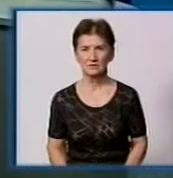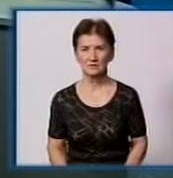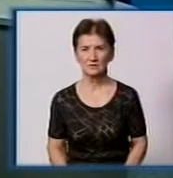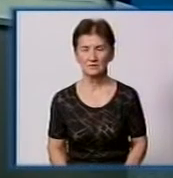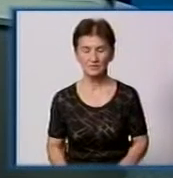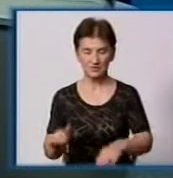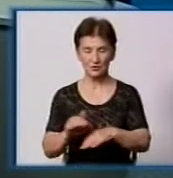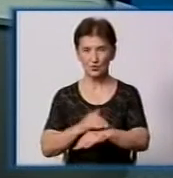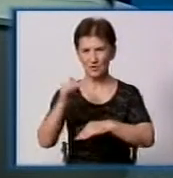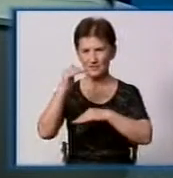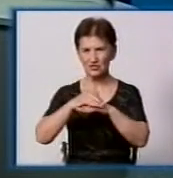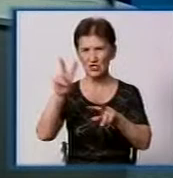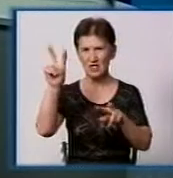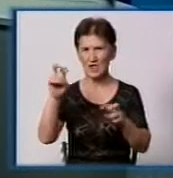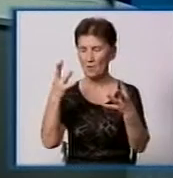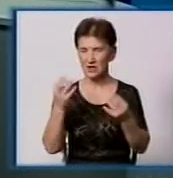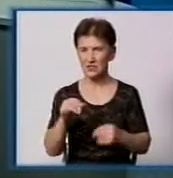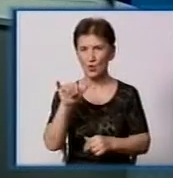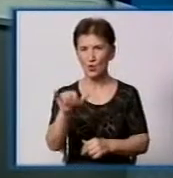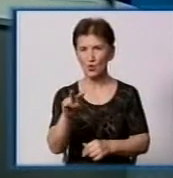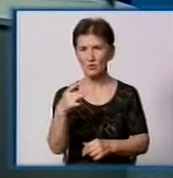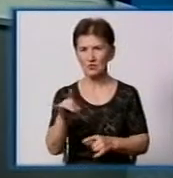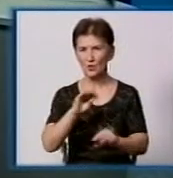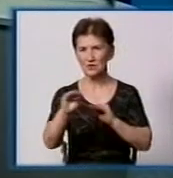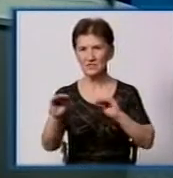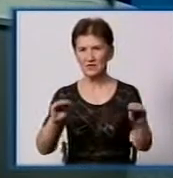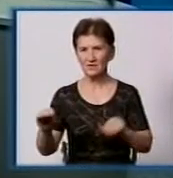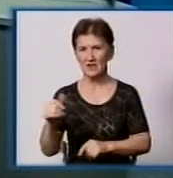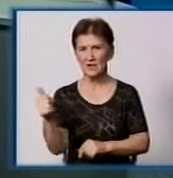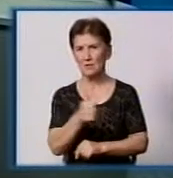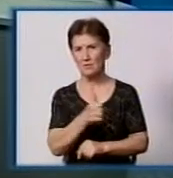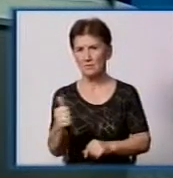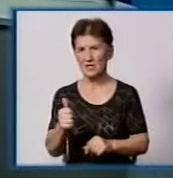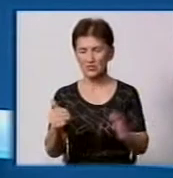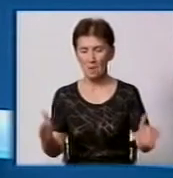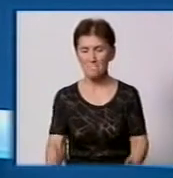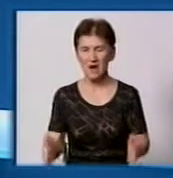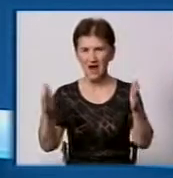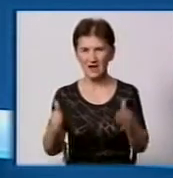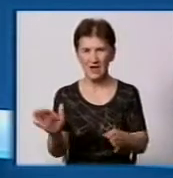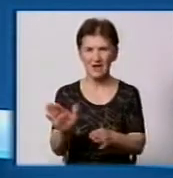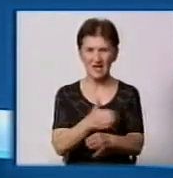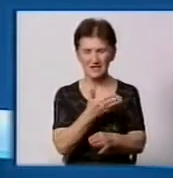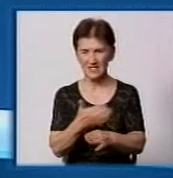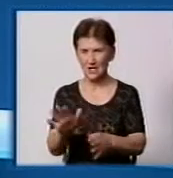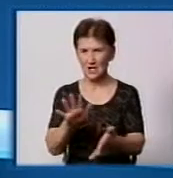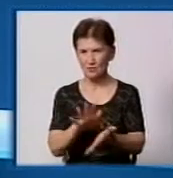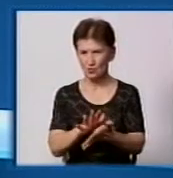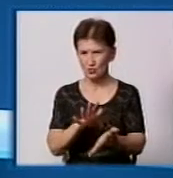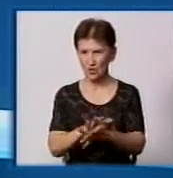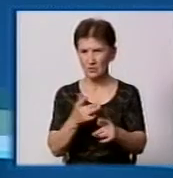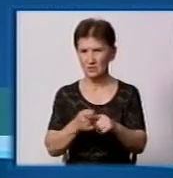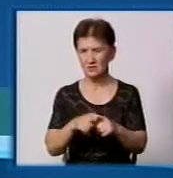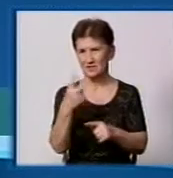Добрий вечір, тема дня на Суспільному. У Кропивницькому встановили перші баки для роздільного збору сміття. Сталося це 27 липня.